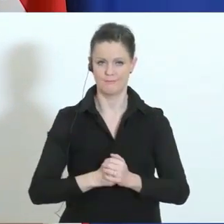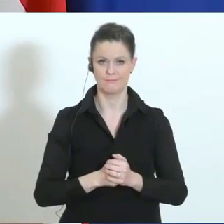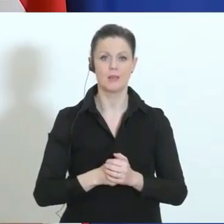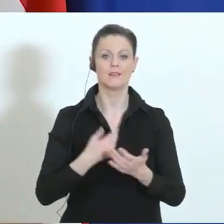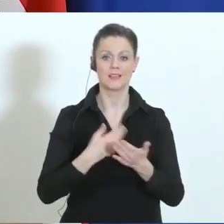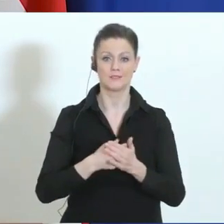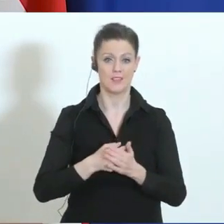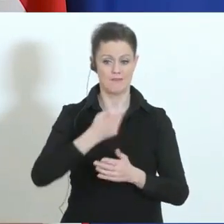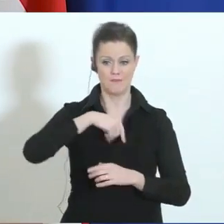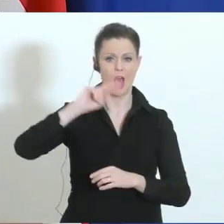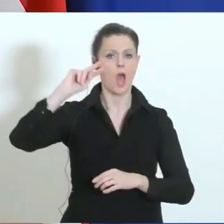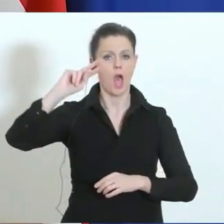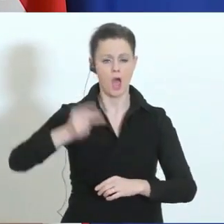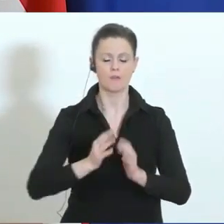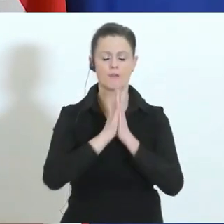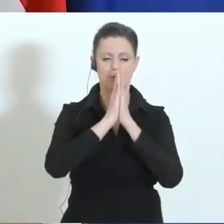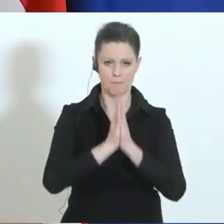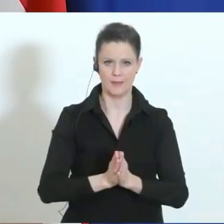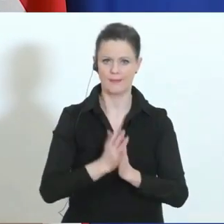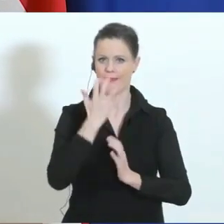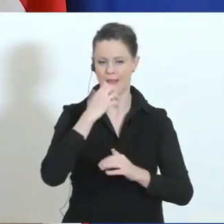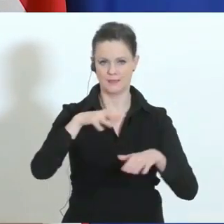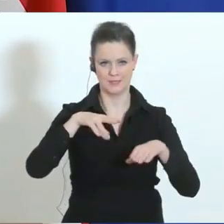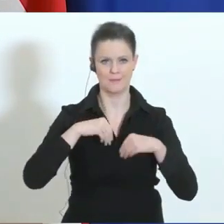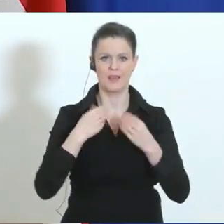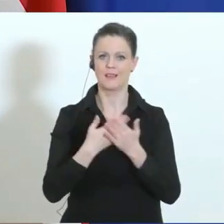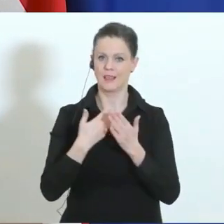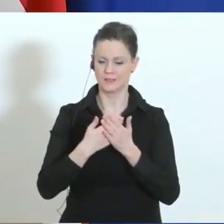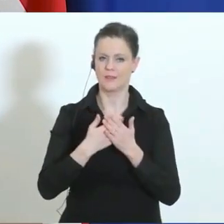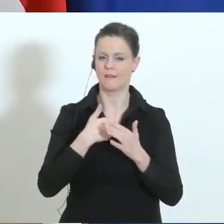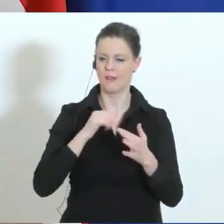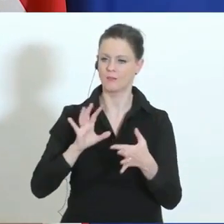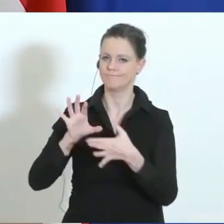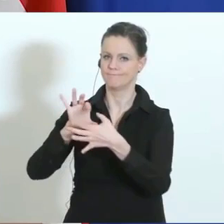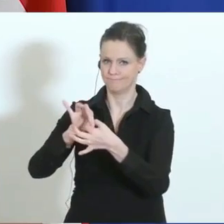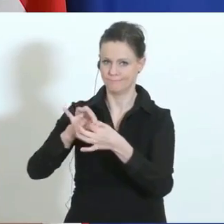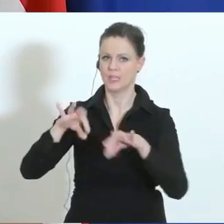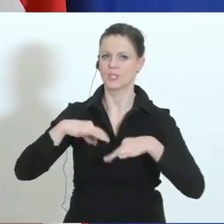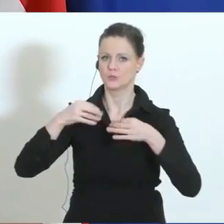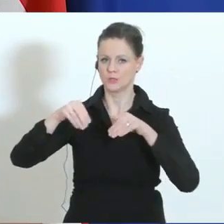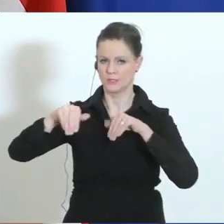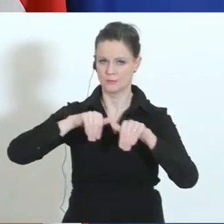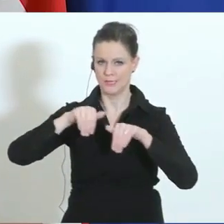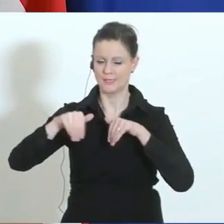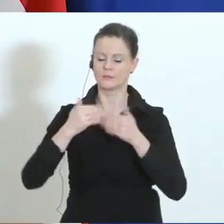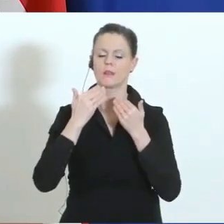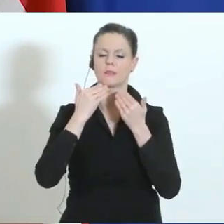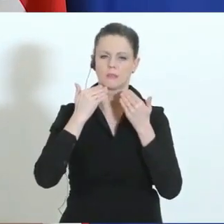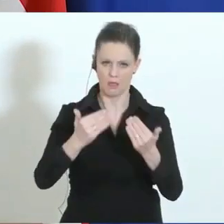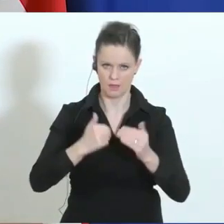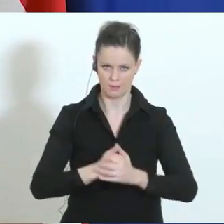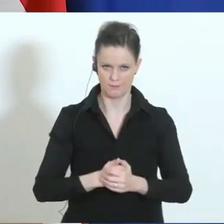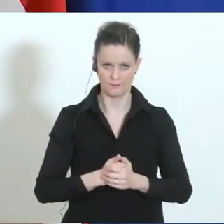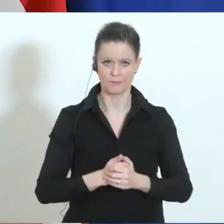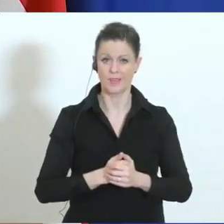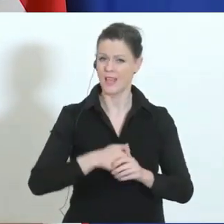wird ernst genommen. Deswegen auch das große Danke des Gesundheitsministers, dem ich mich gerne anschließe. Die Menschen sind äußerst